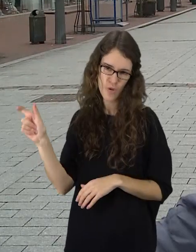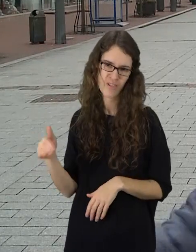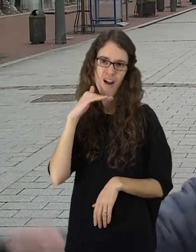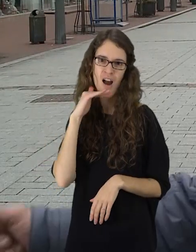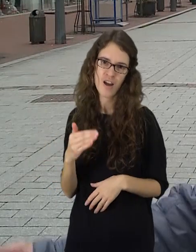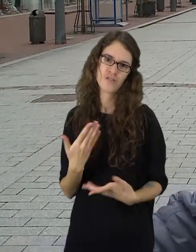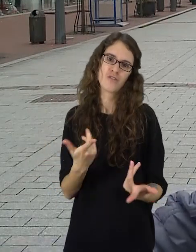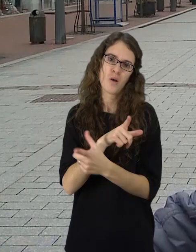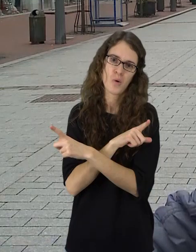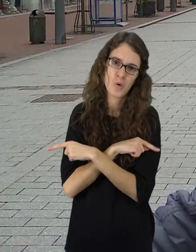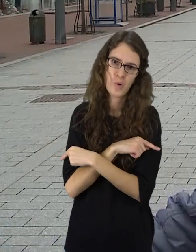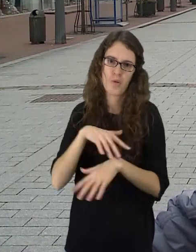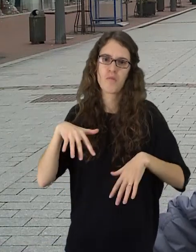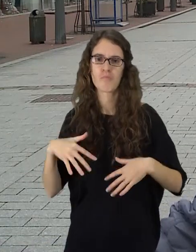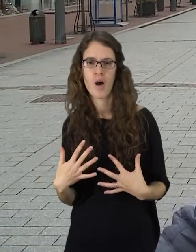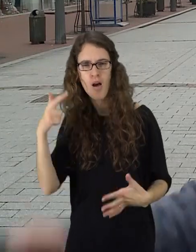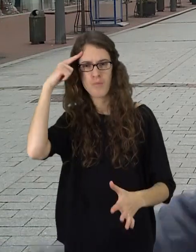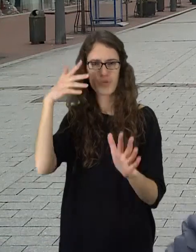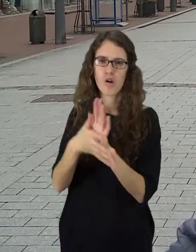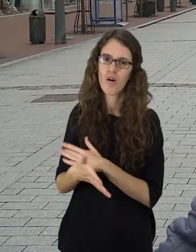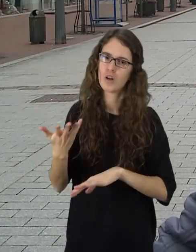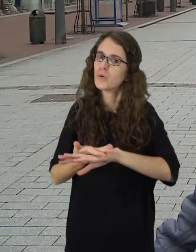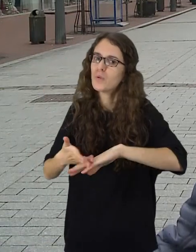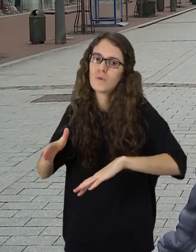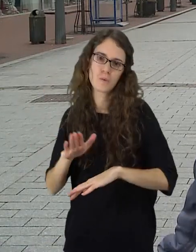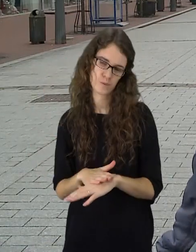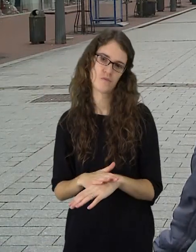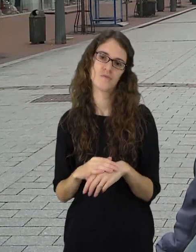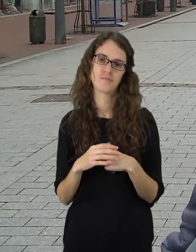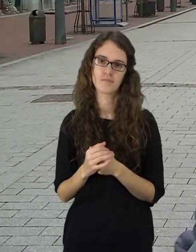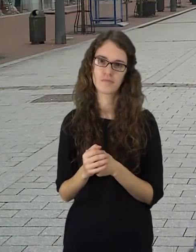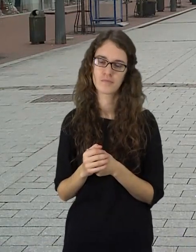tokia psichozija įvaryta medikam, čia daugiausiai yra.